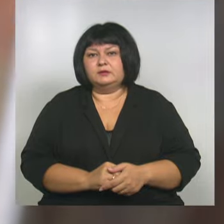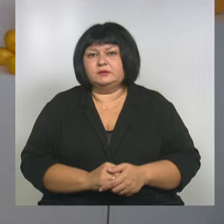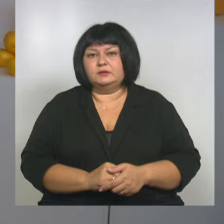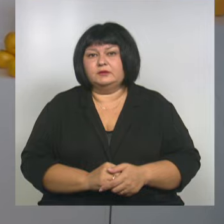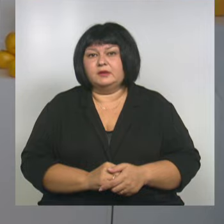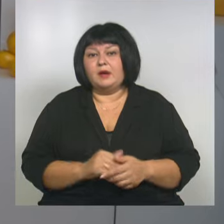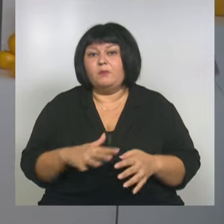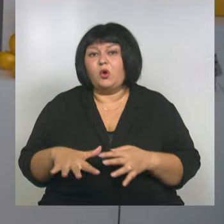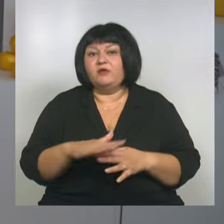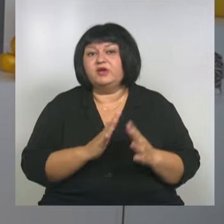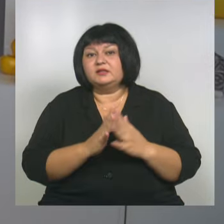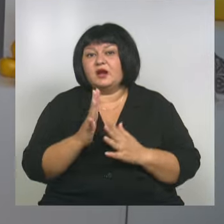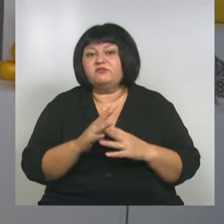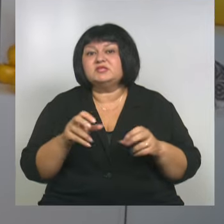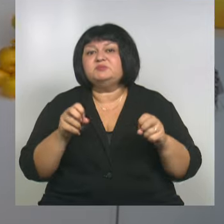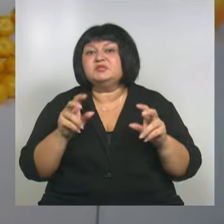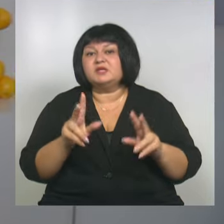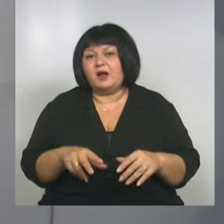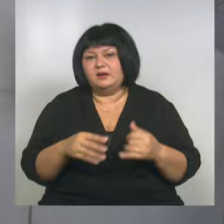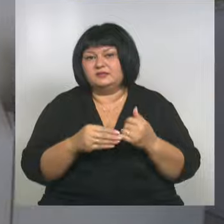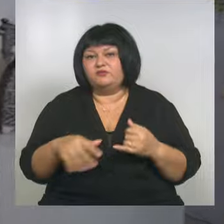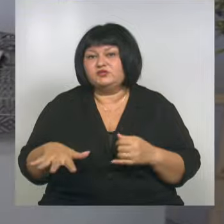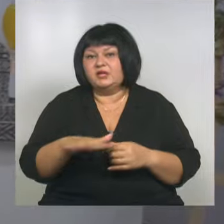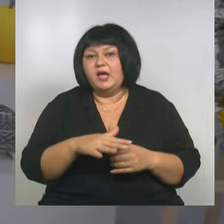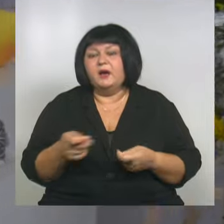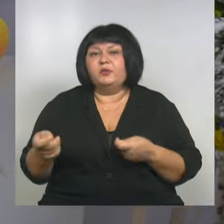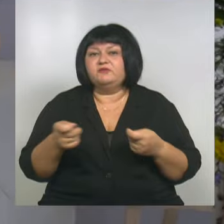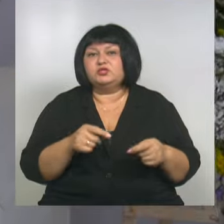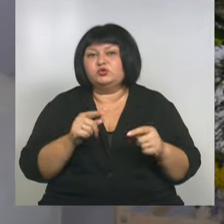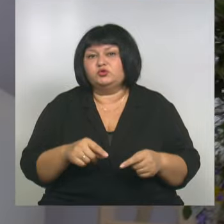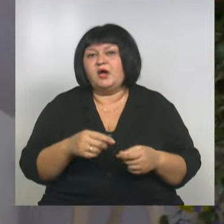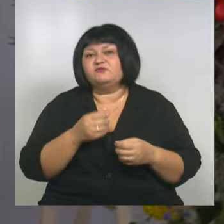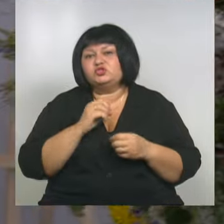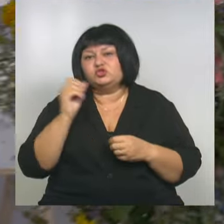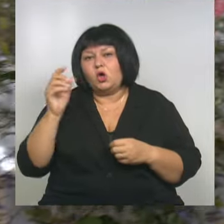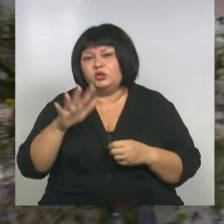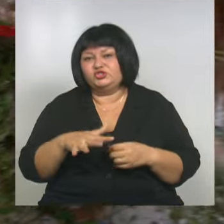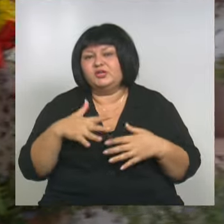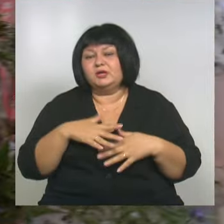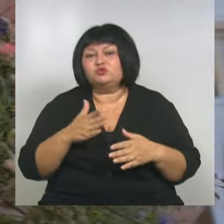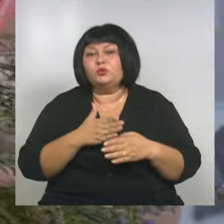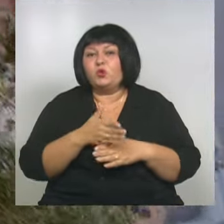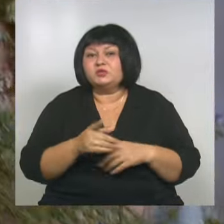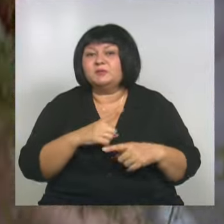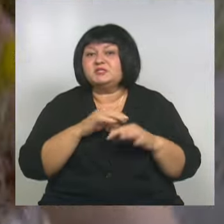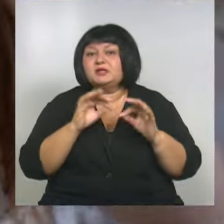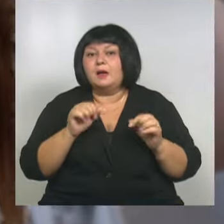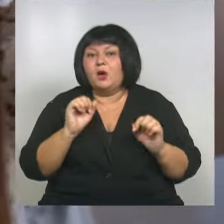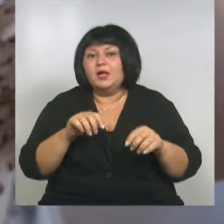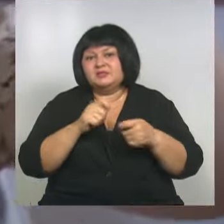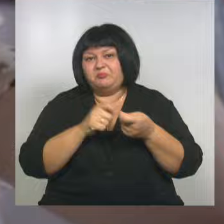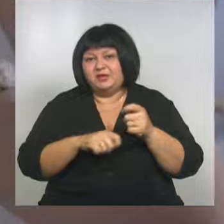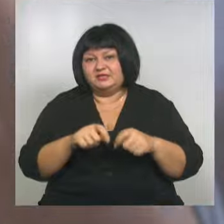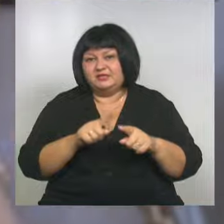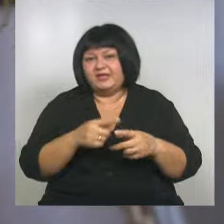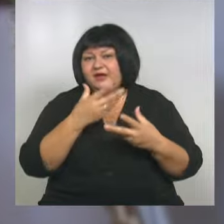Полевые травы специально с грайворонской земли привезли сюда, в Солнечный Крым, чтобы гости фестиваля могли на мастер-классе сплести вот такие